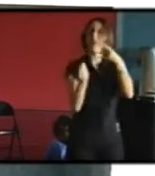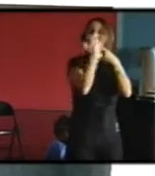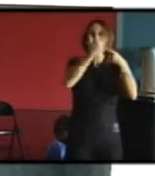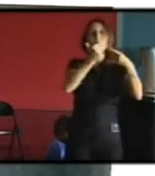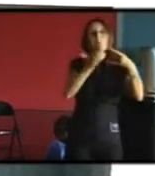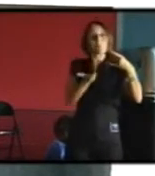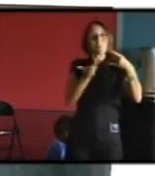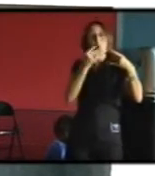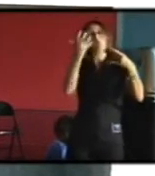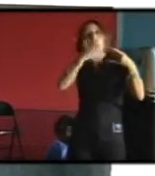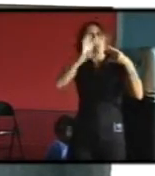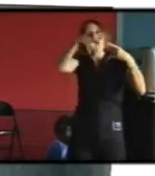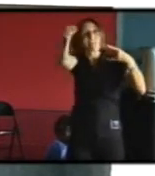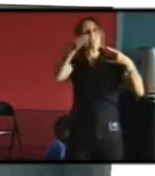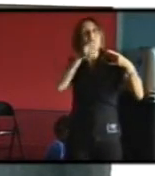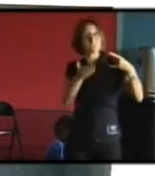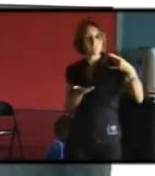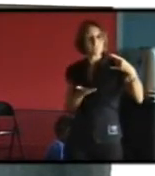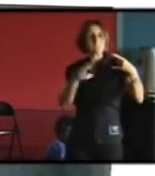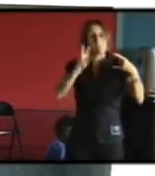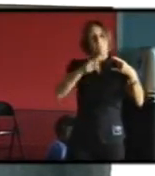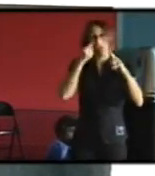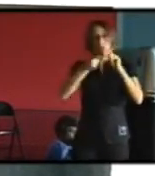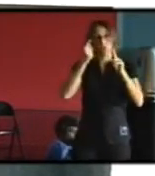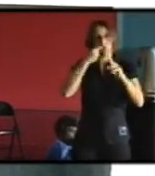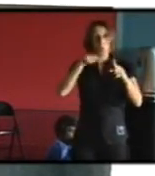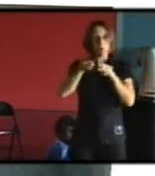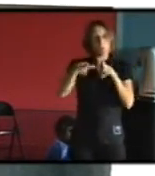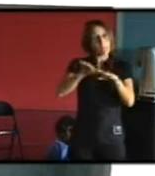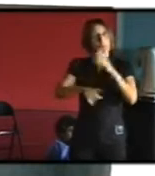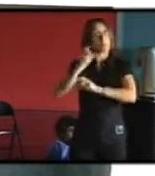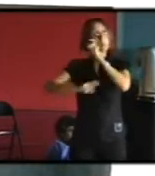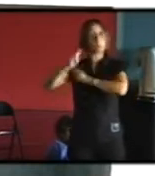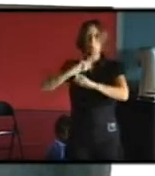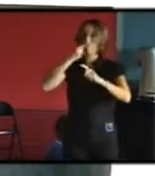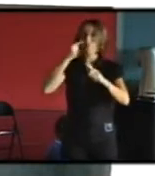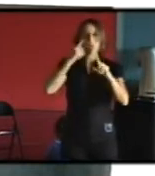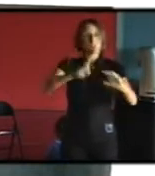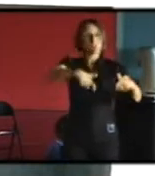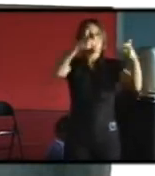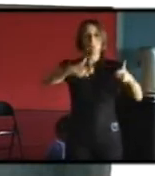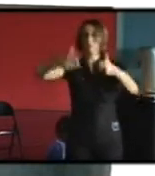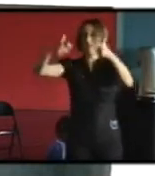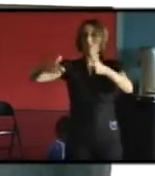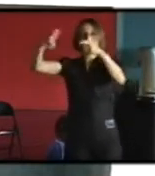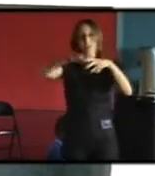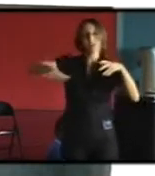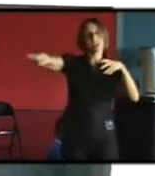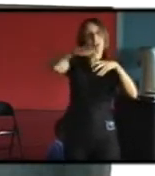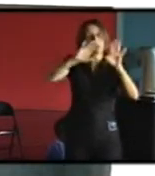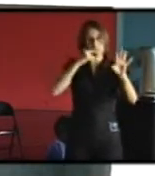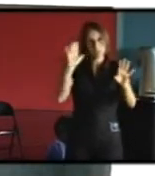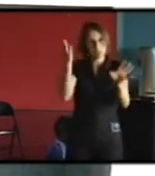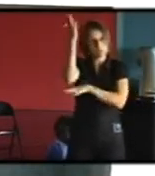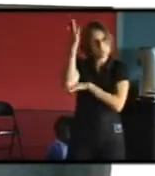un bâti du centre de ville extraordinaire au point de vue inertie que l'on a à avoir des artisans qui